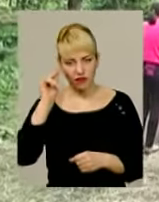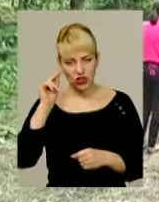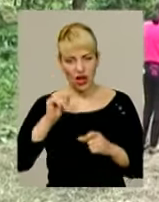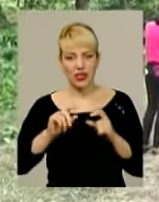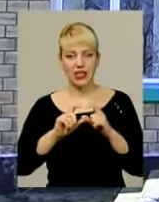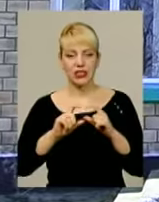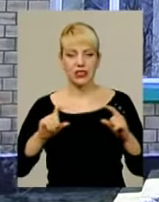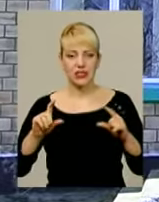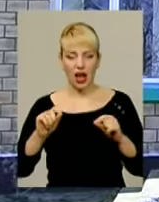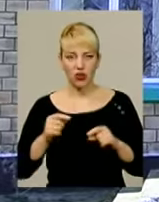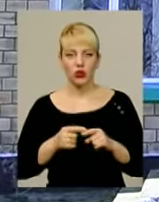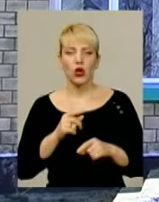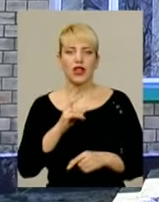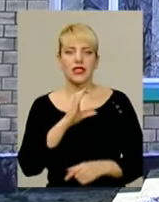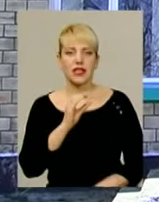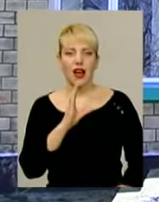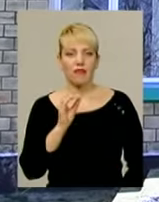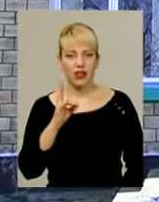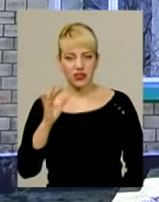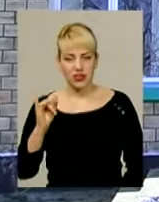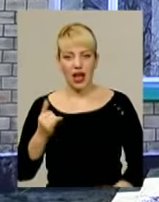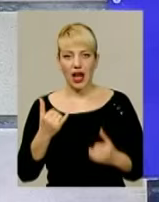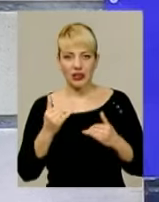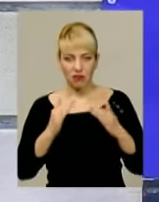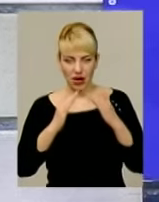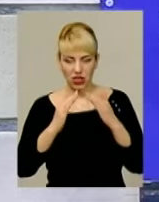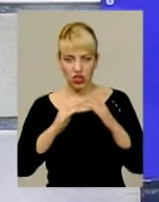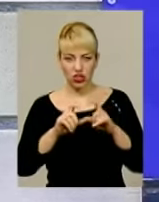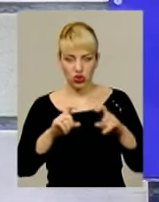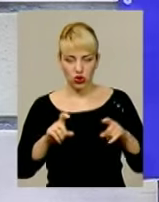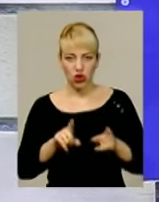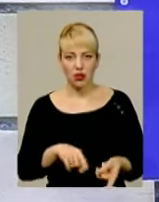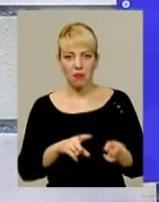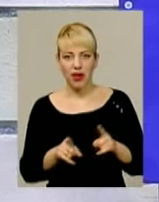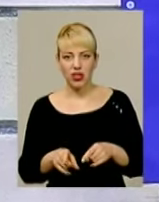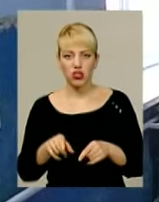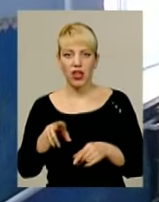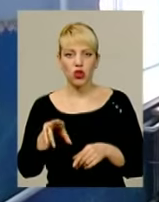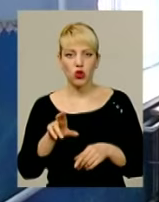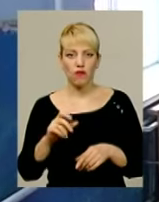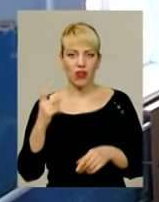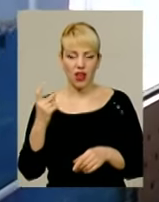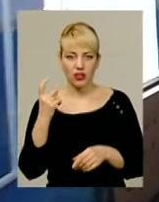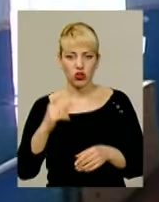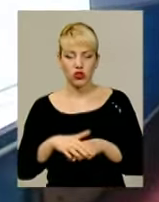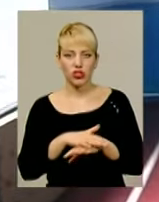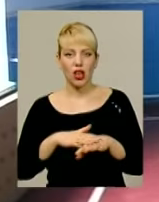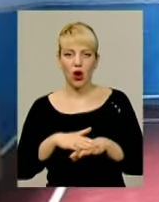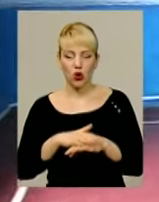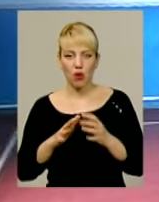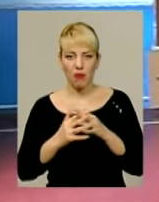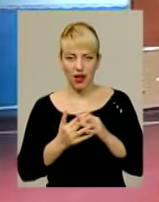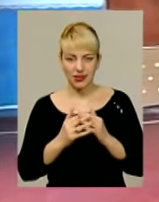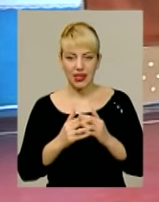Савунцях, а приміщення тепер вже колишньої після реорганізації школи перейшло у власність місцевої громади. У майбутньому його можна було б